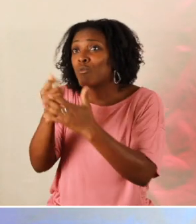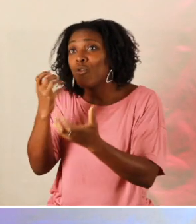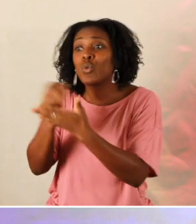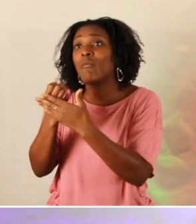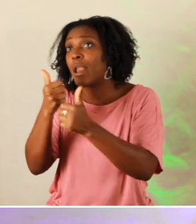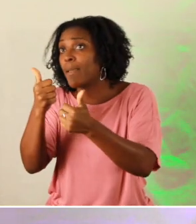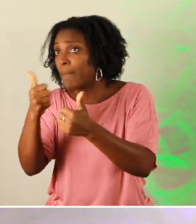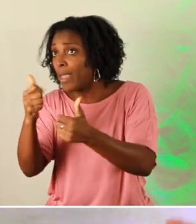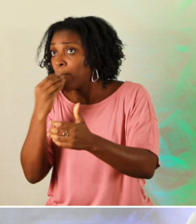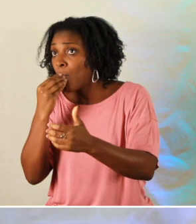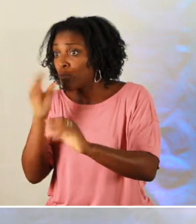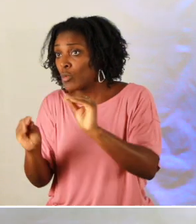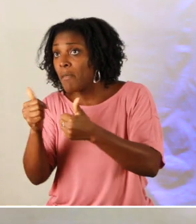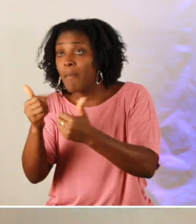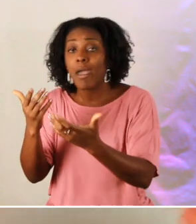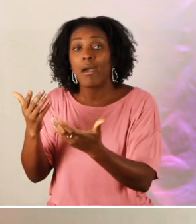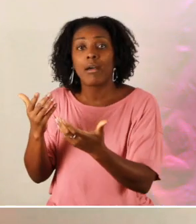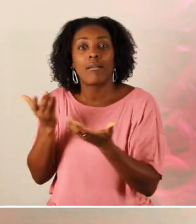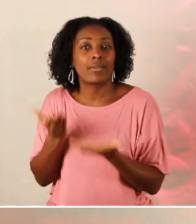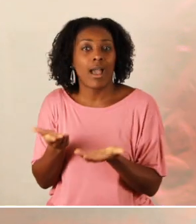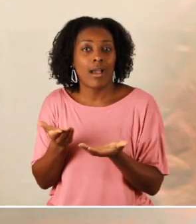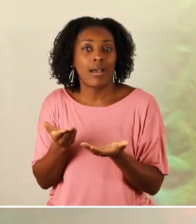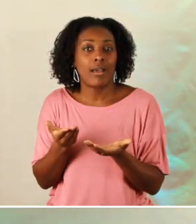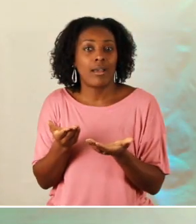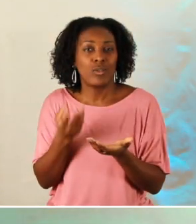cet homme soit sur pied et qui puisse rentrer chez lui tranquillement